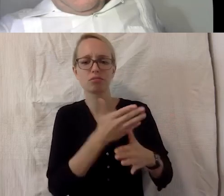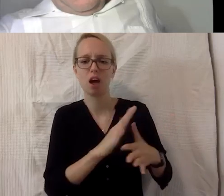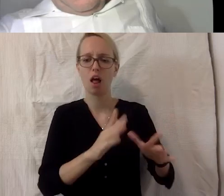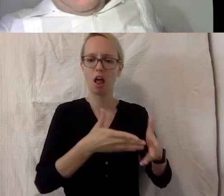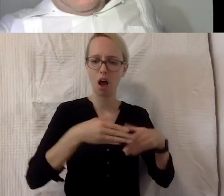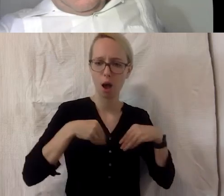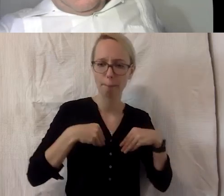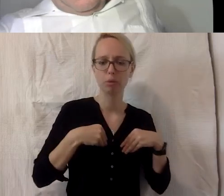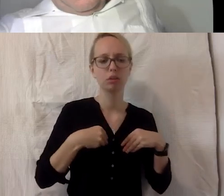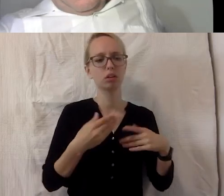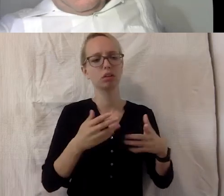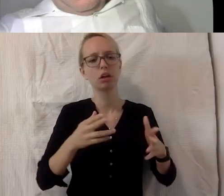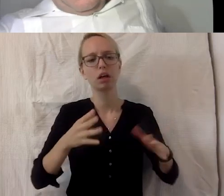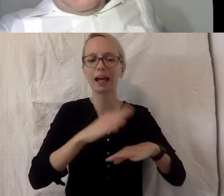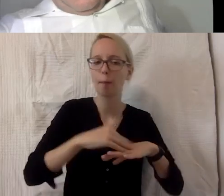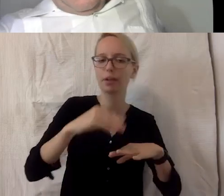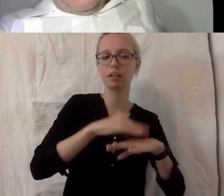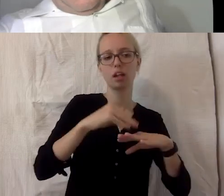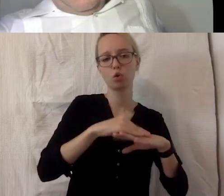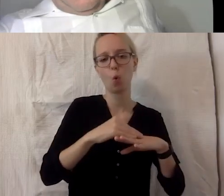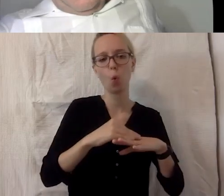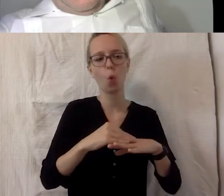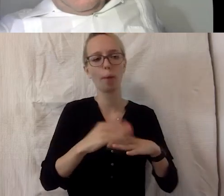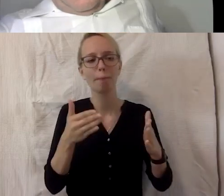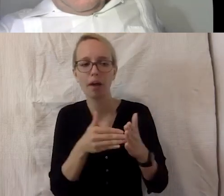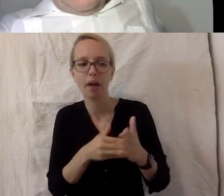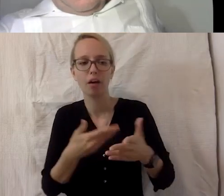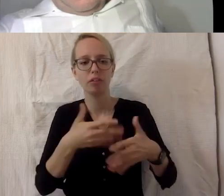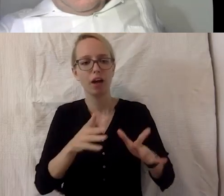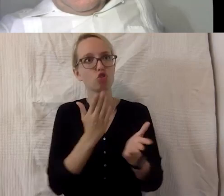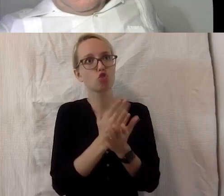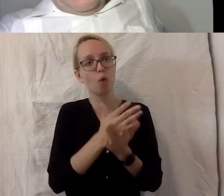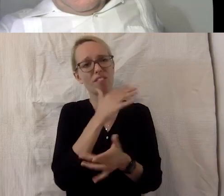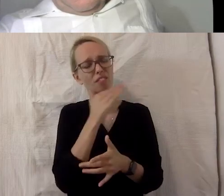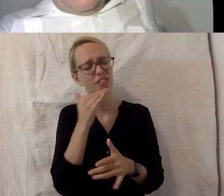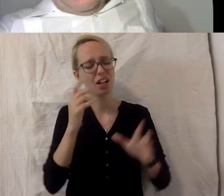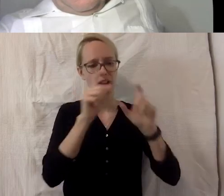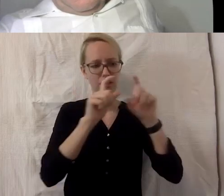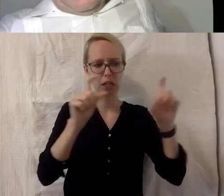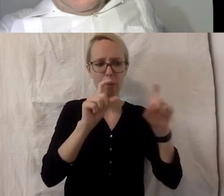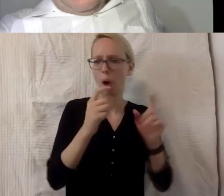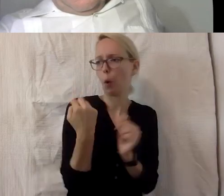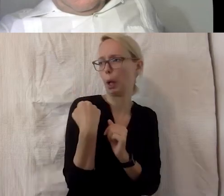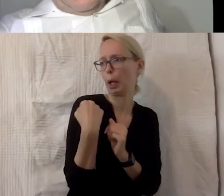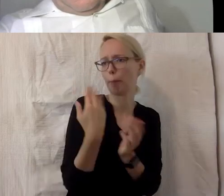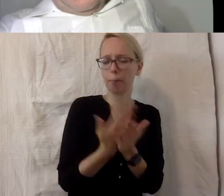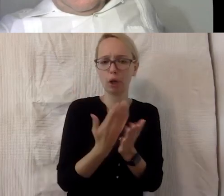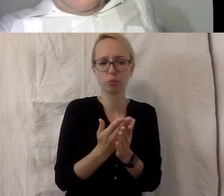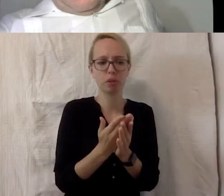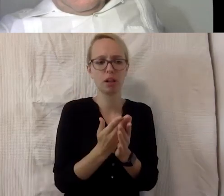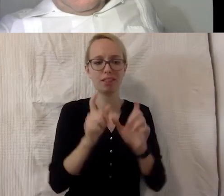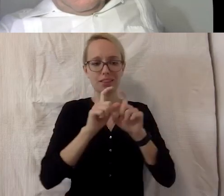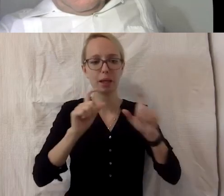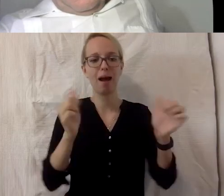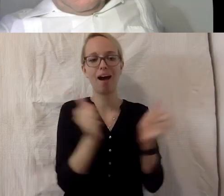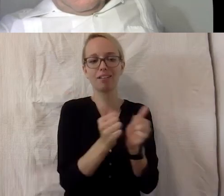ganze Thema Barrierefreiheit und auch viele andere Themen, wie jetzt vor einigen Wochen erst, das Thema Assistenz im Krankenhaus für